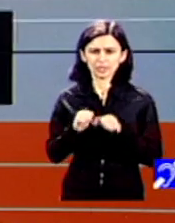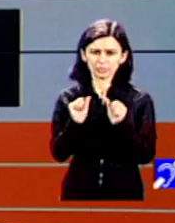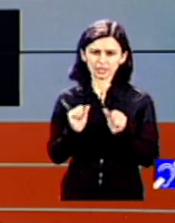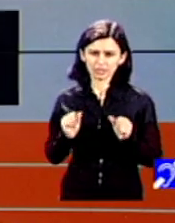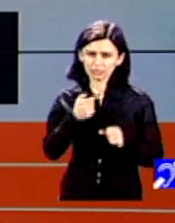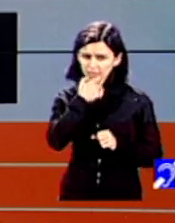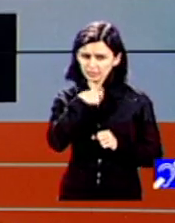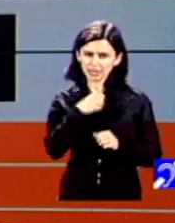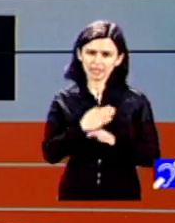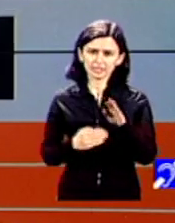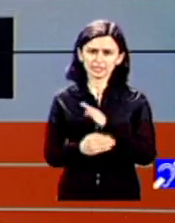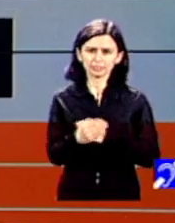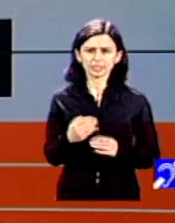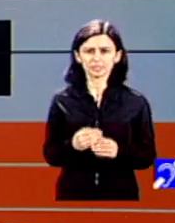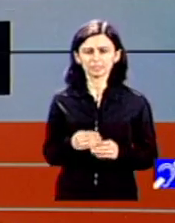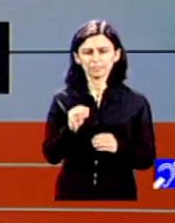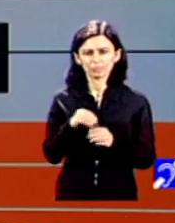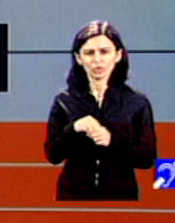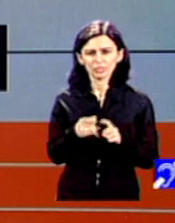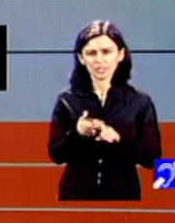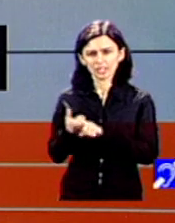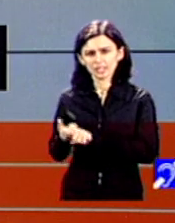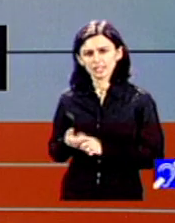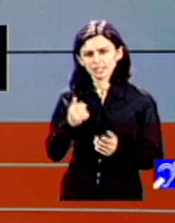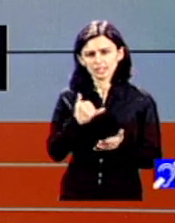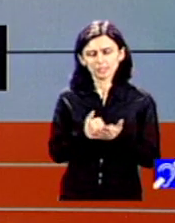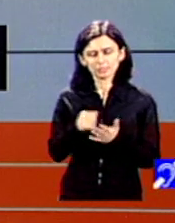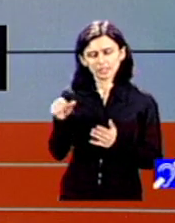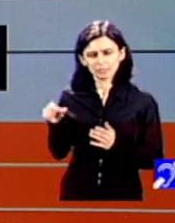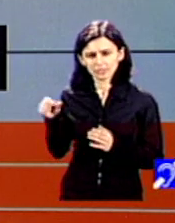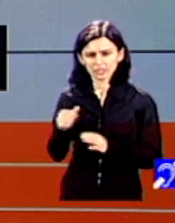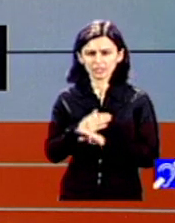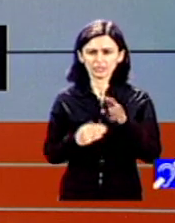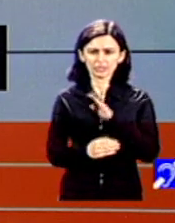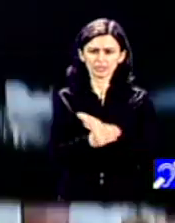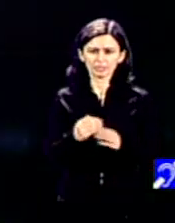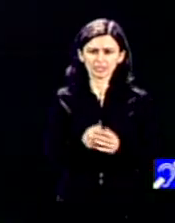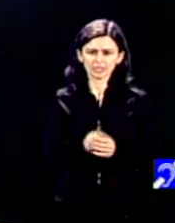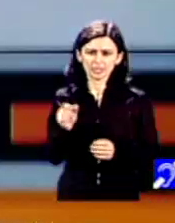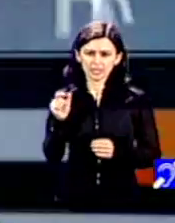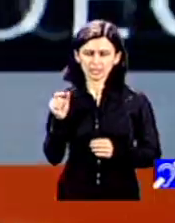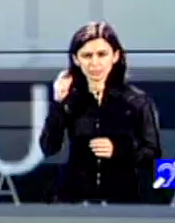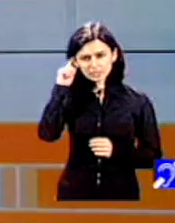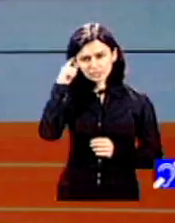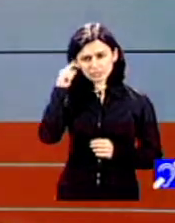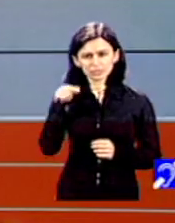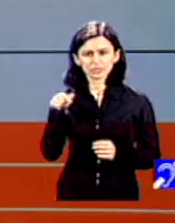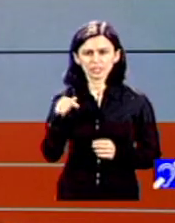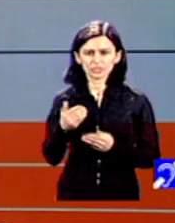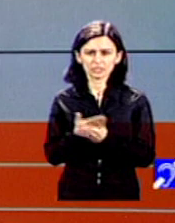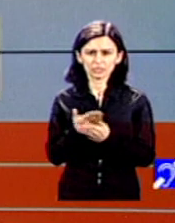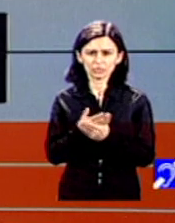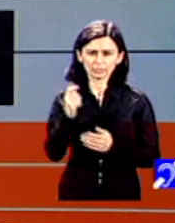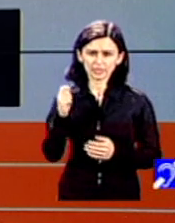dizabilității, pe o abordare legată de drepturile persoanelor cu nevoi speciale. Prea puțin cunoscut acest document în țara